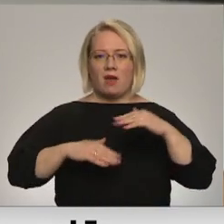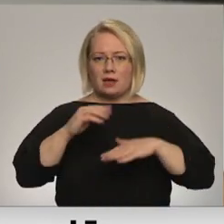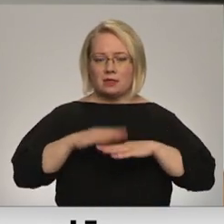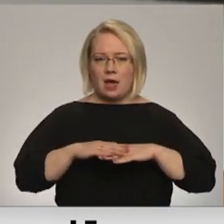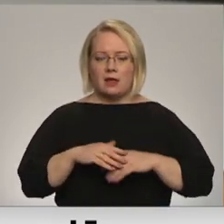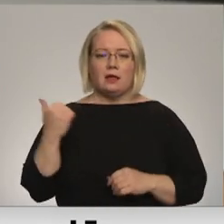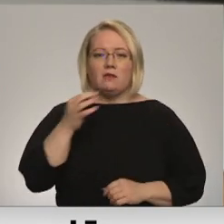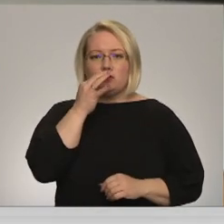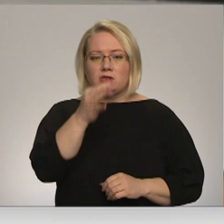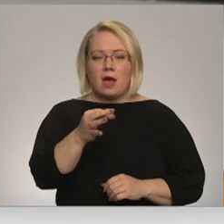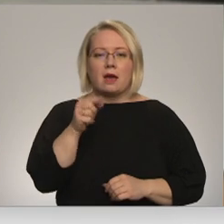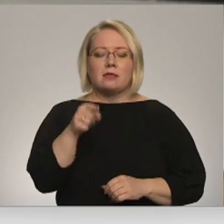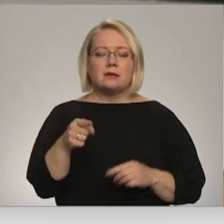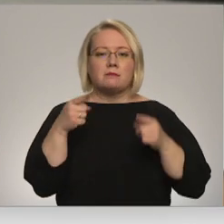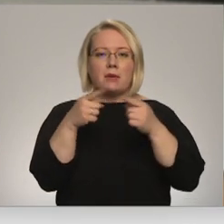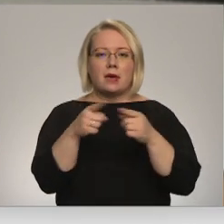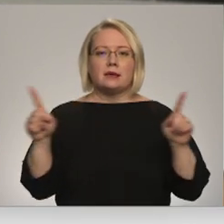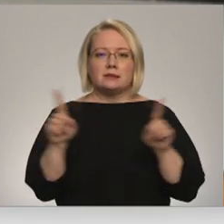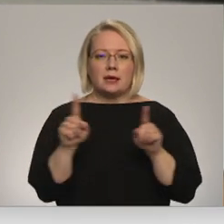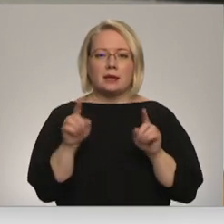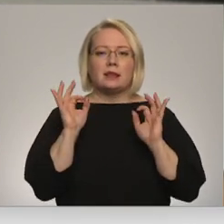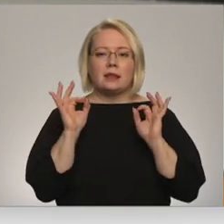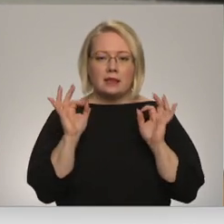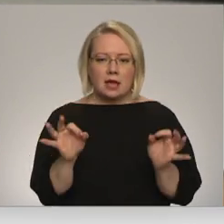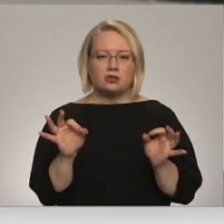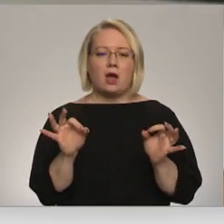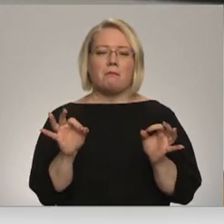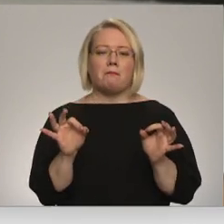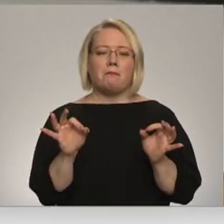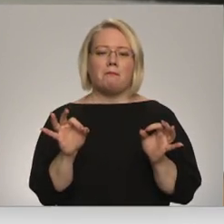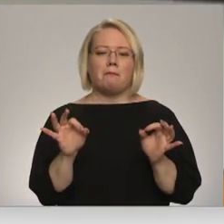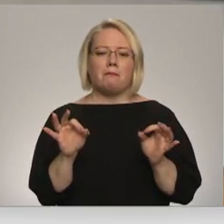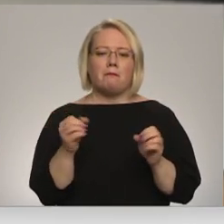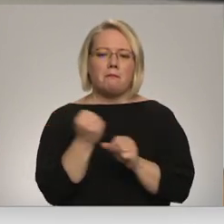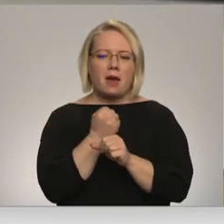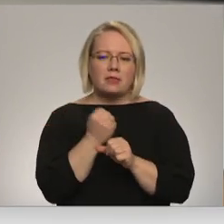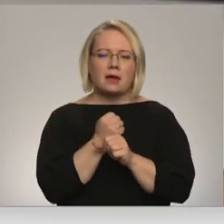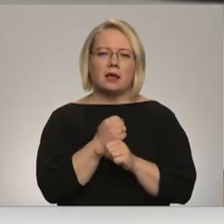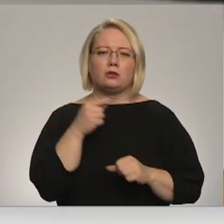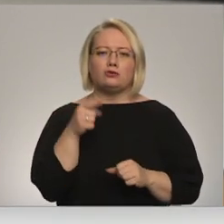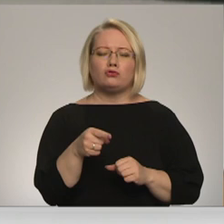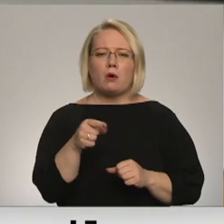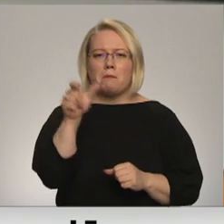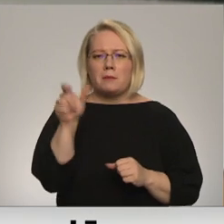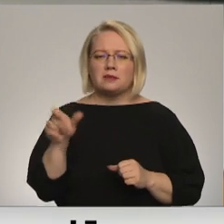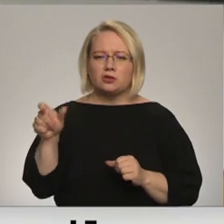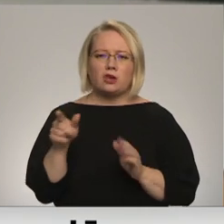mērķis ir tiešām padarīt šo pasaži ar